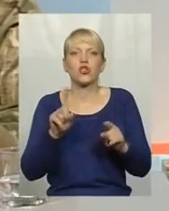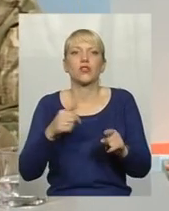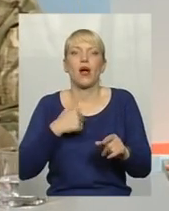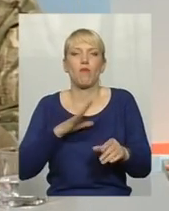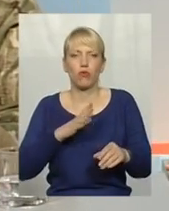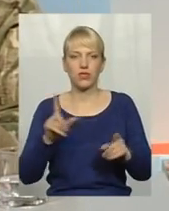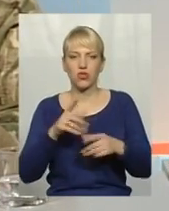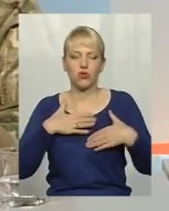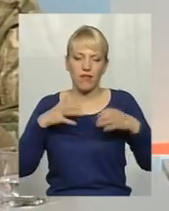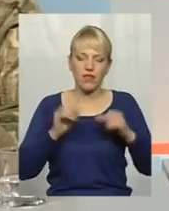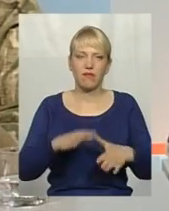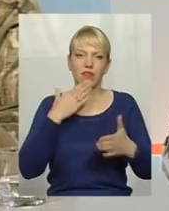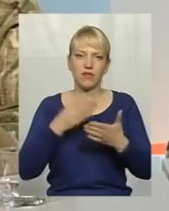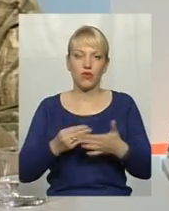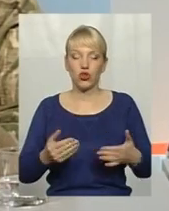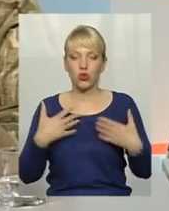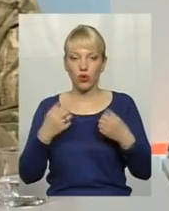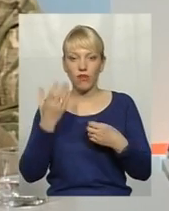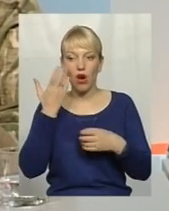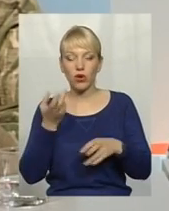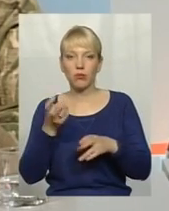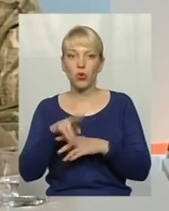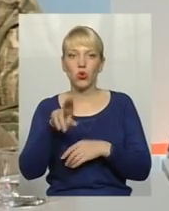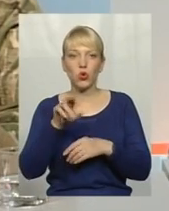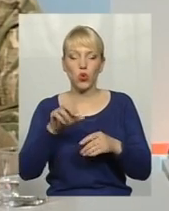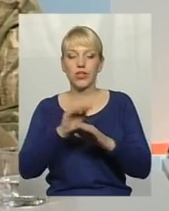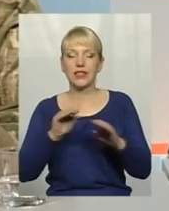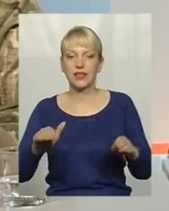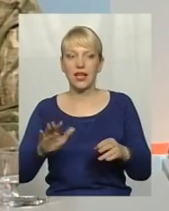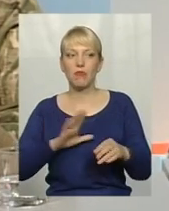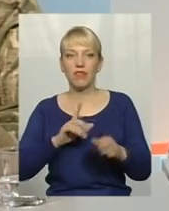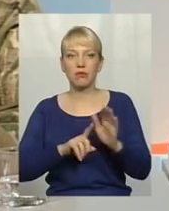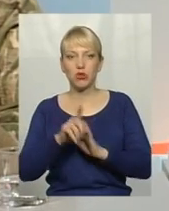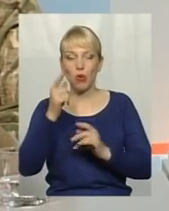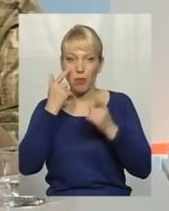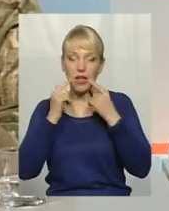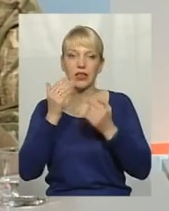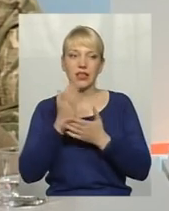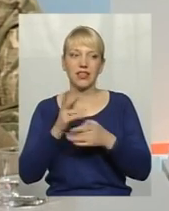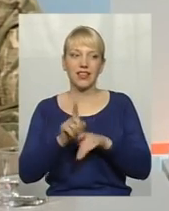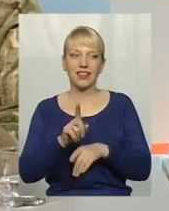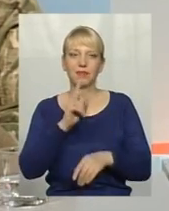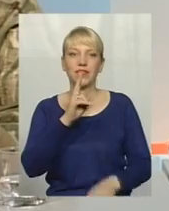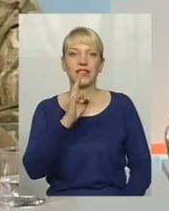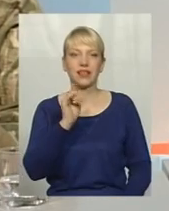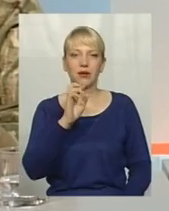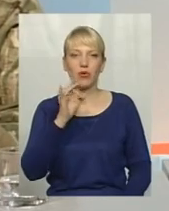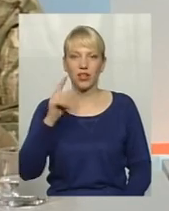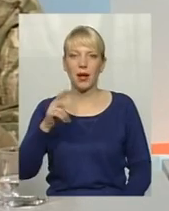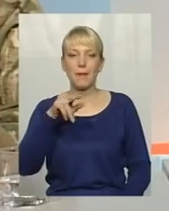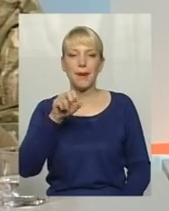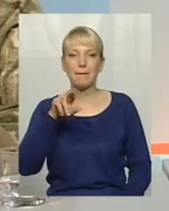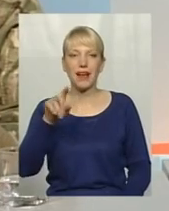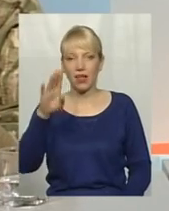що я здоров'я своє втратив. Але коли приходить до дітей, буває, плаче спочатку. От є такий кіборг, папа, і він плакав, я його